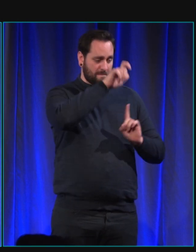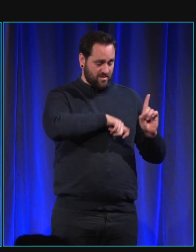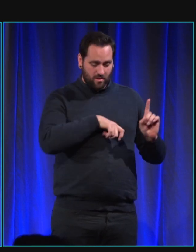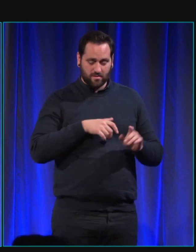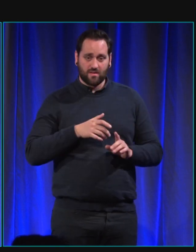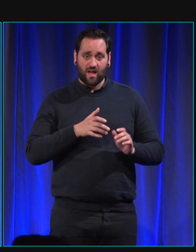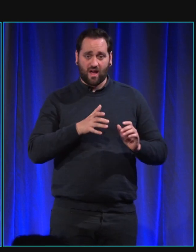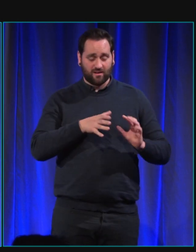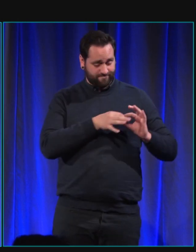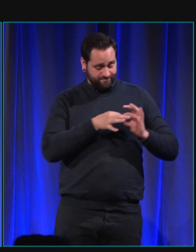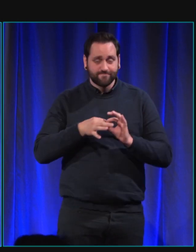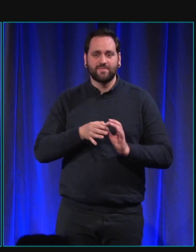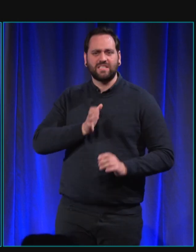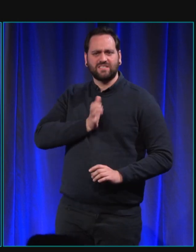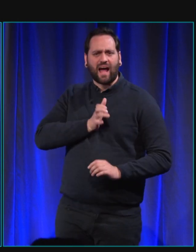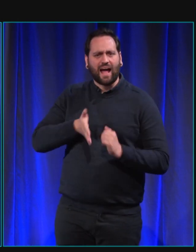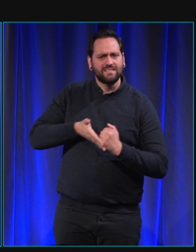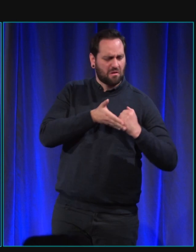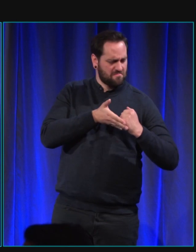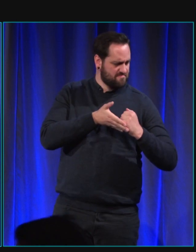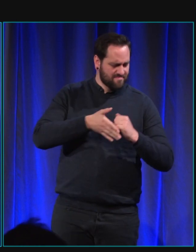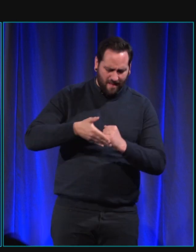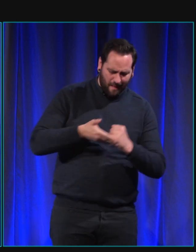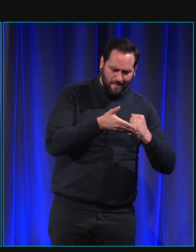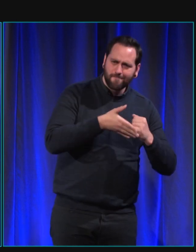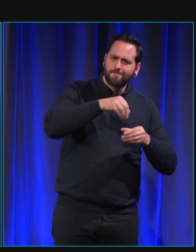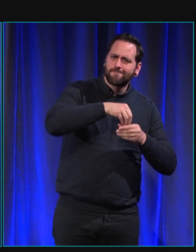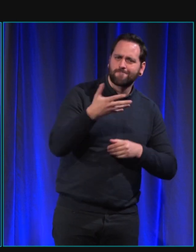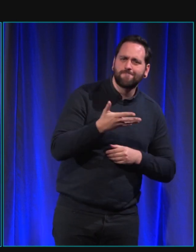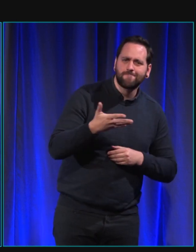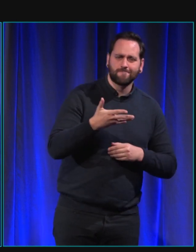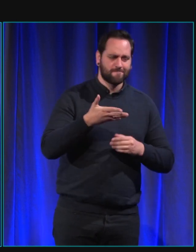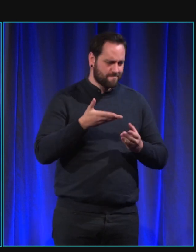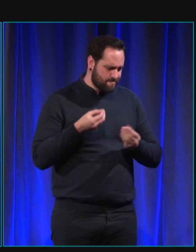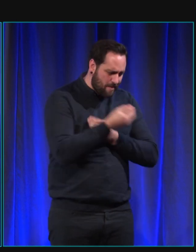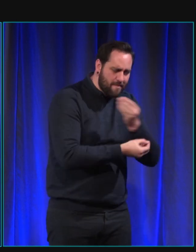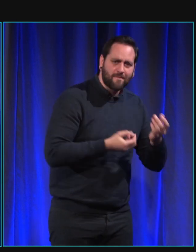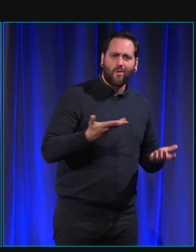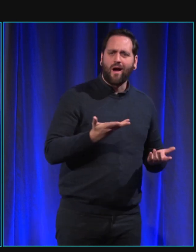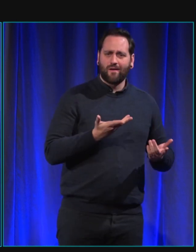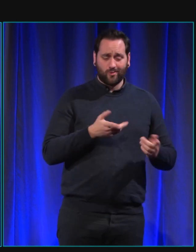d'assistance, savoir ce qui leur apporte, savoir aussi comment ils sont éduqués.